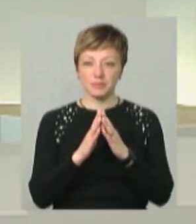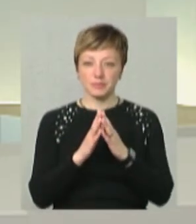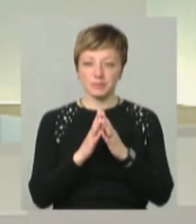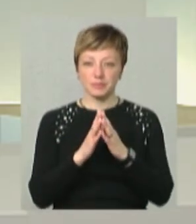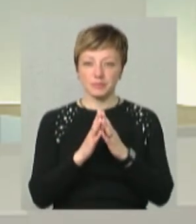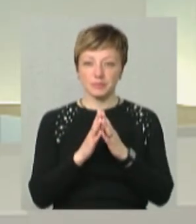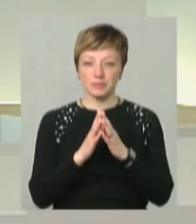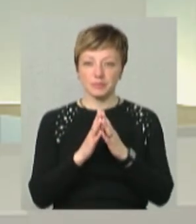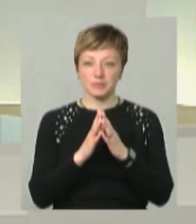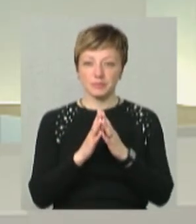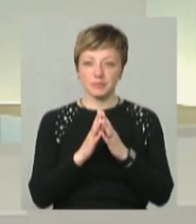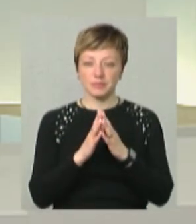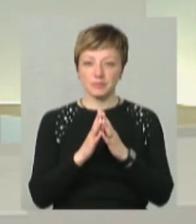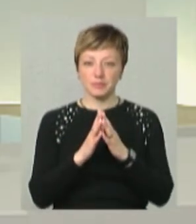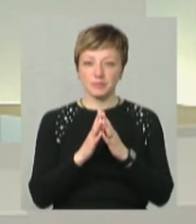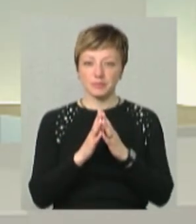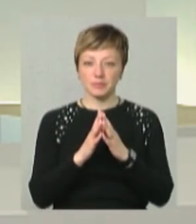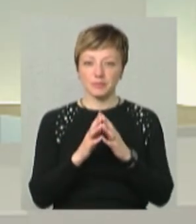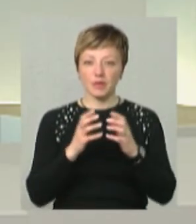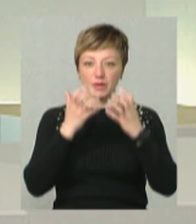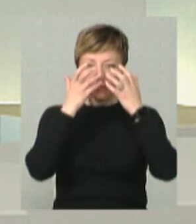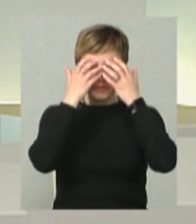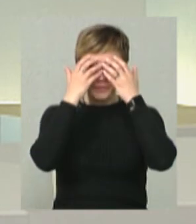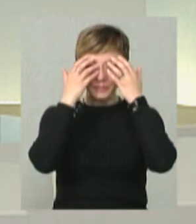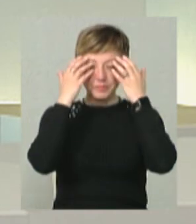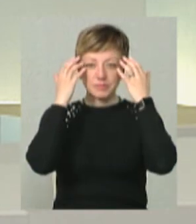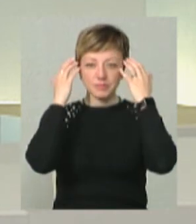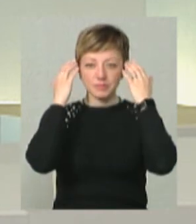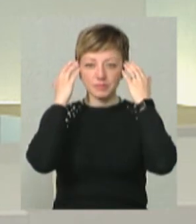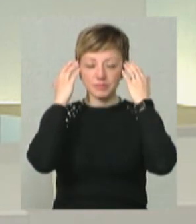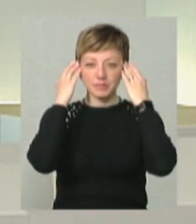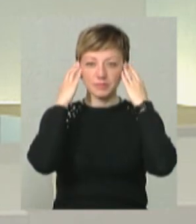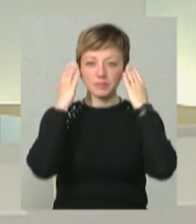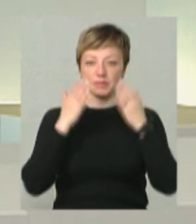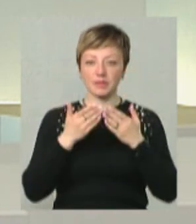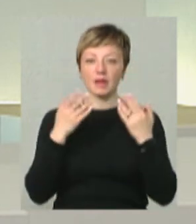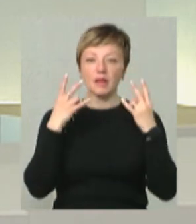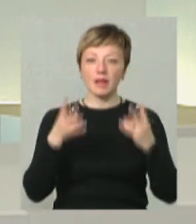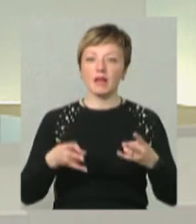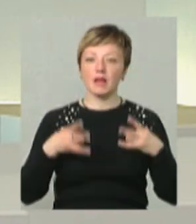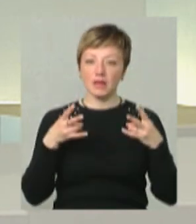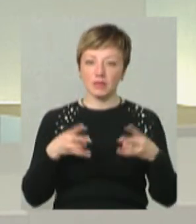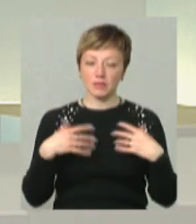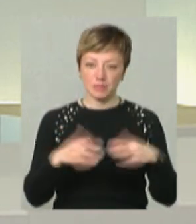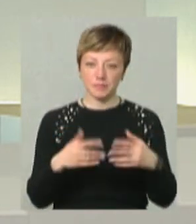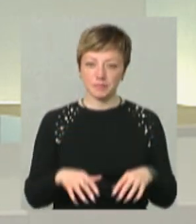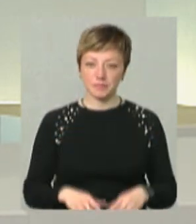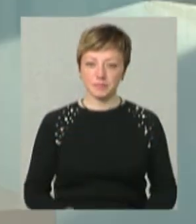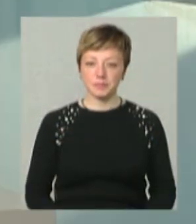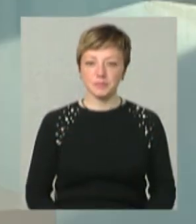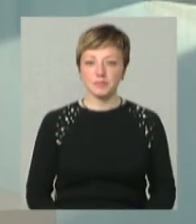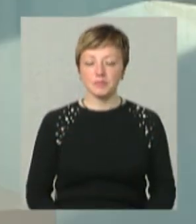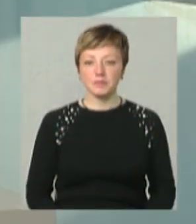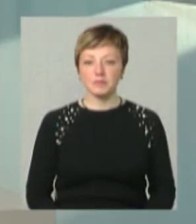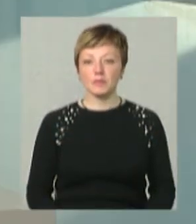Не будемо сім секунд одразу. І вже від очей до вух проводимо легенько, ніжно. І знов скидаємо геть-геть.